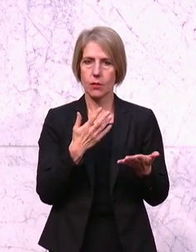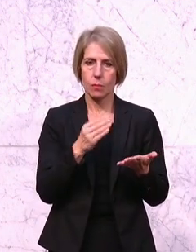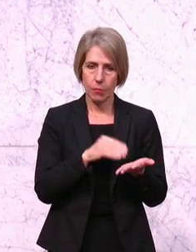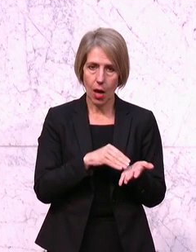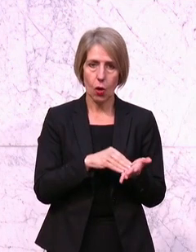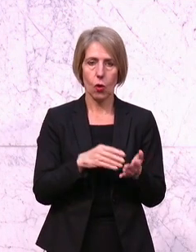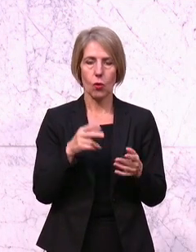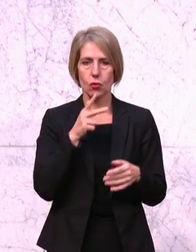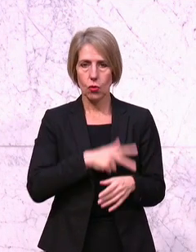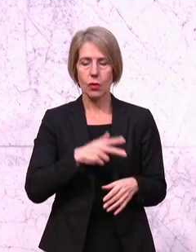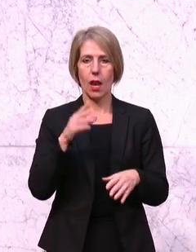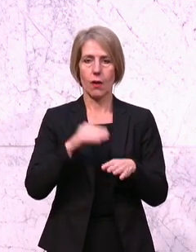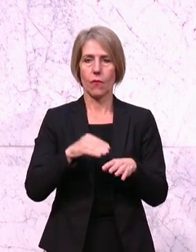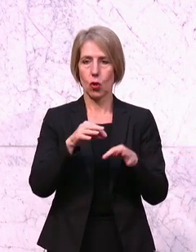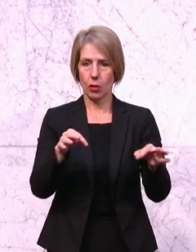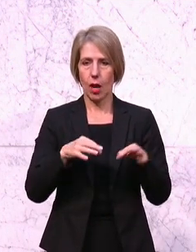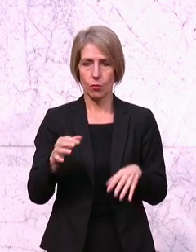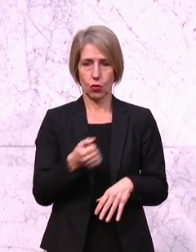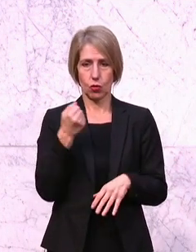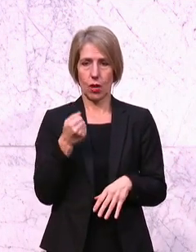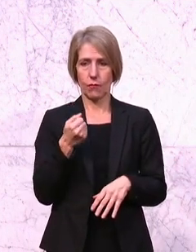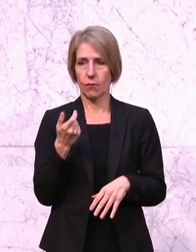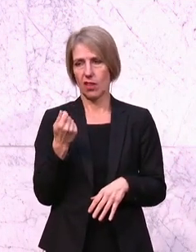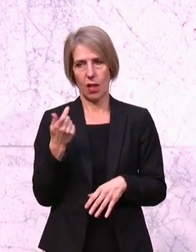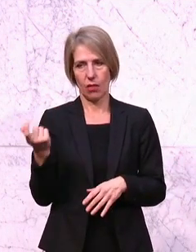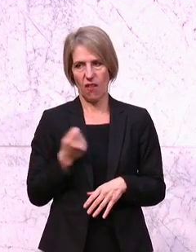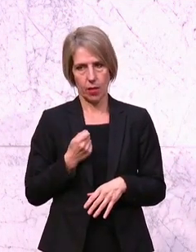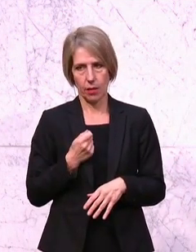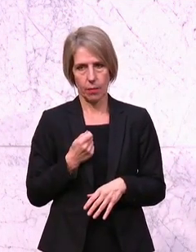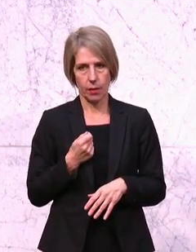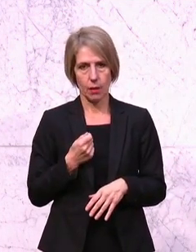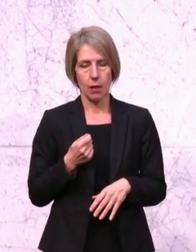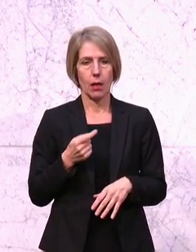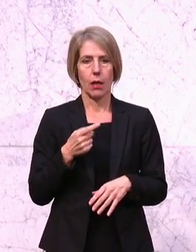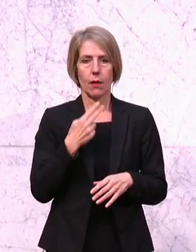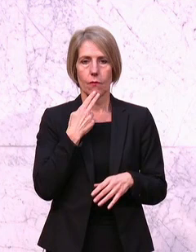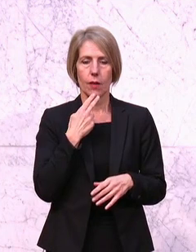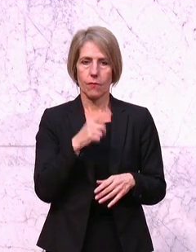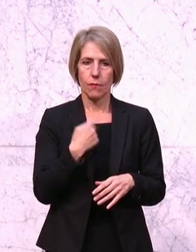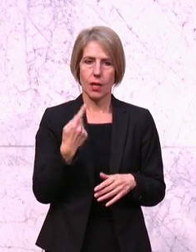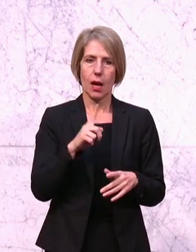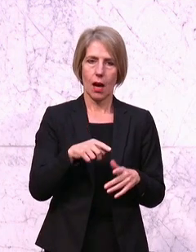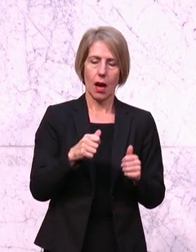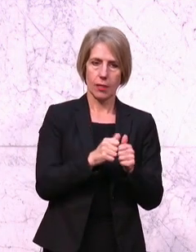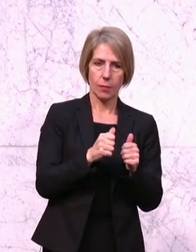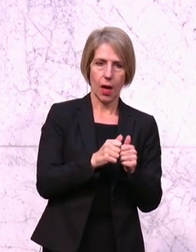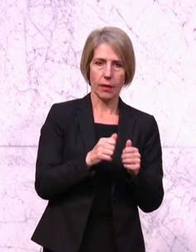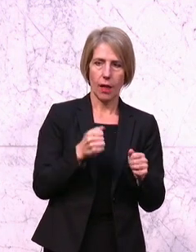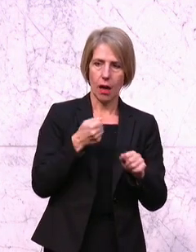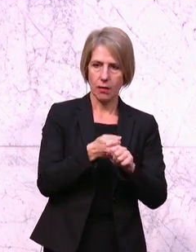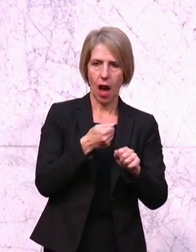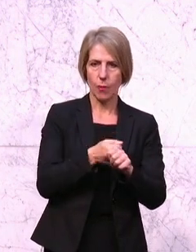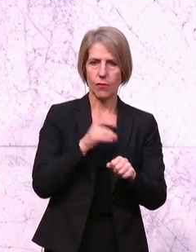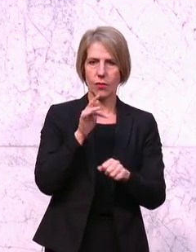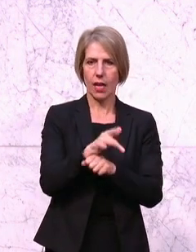Wohnraum zu schaffen, das Geld. Ihr macht es eine schlechte Stellung von jenen, die wir als Partnerinnen und Partner im Kampf gegen die Teuerung